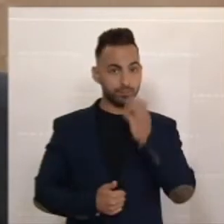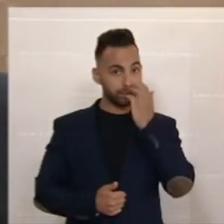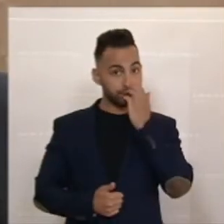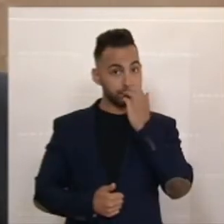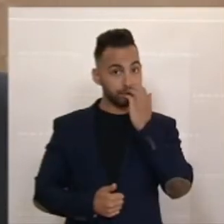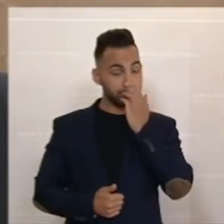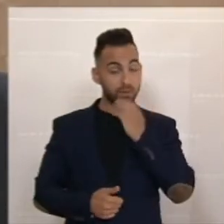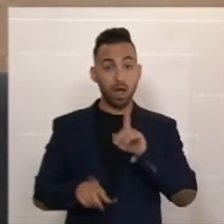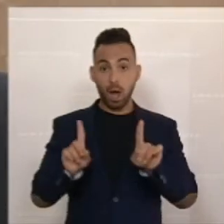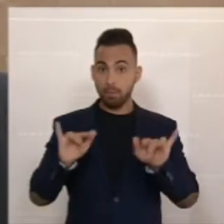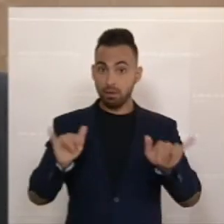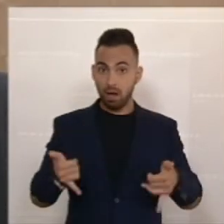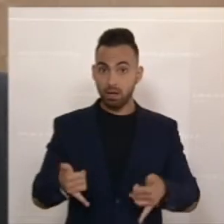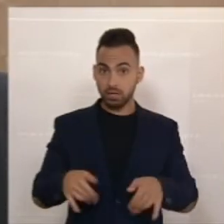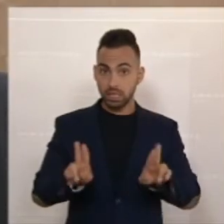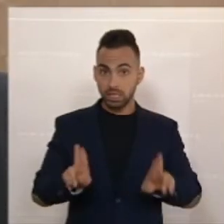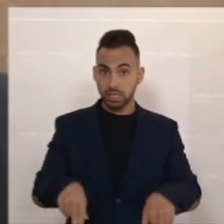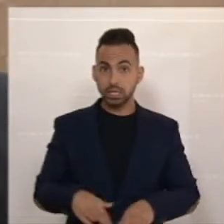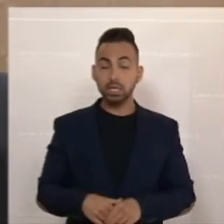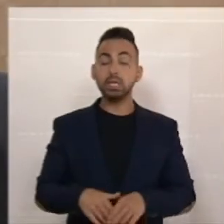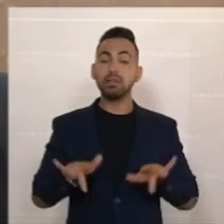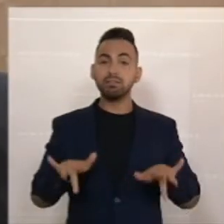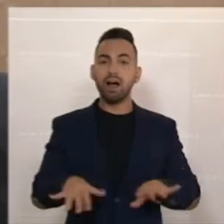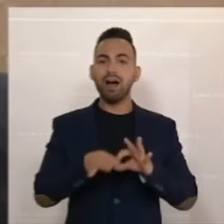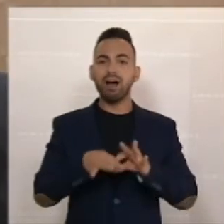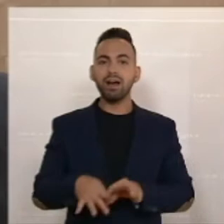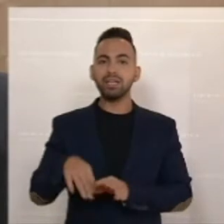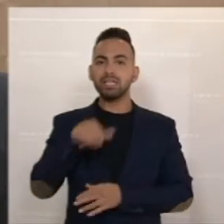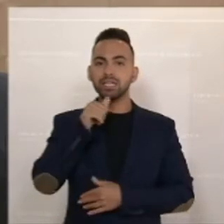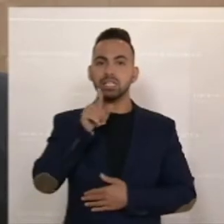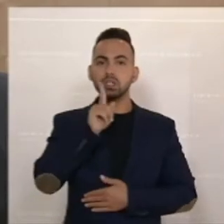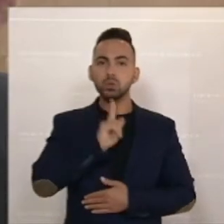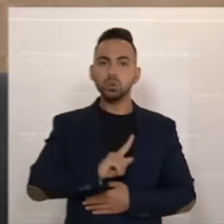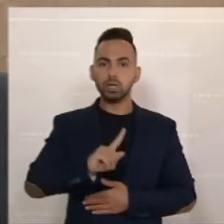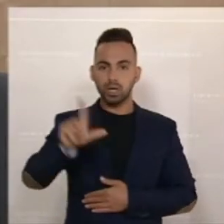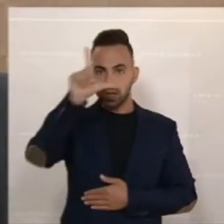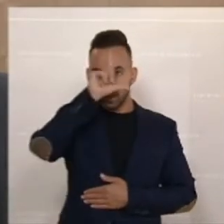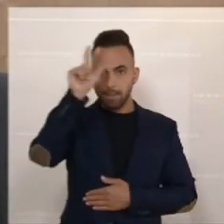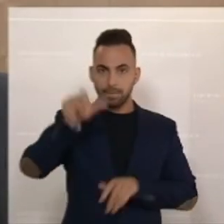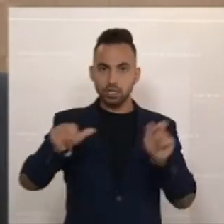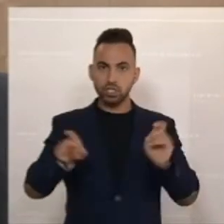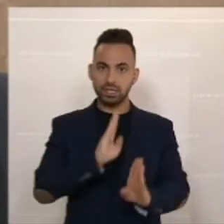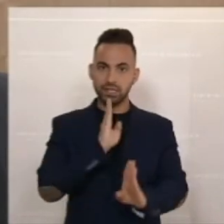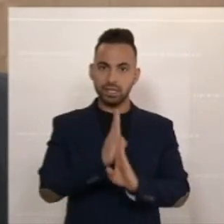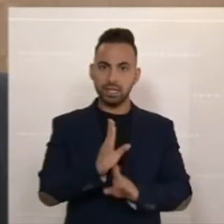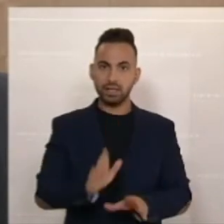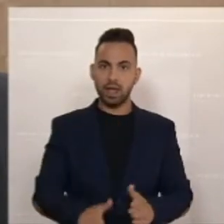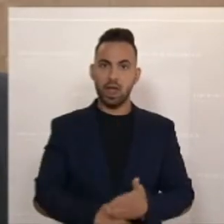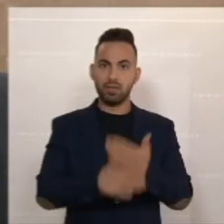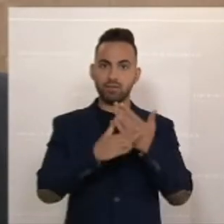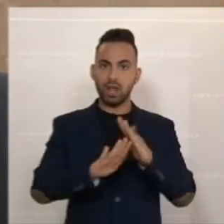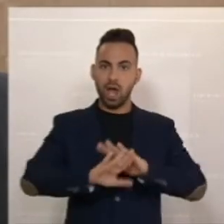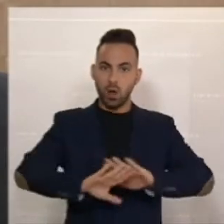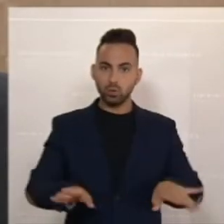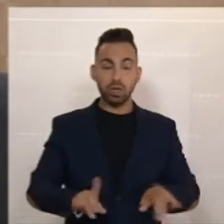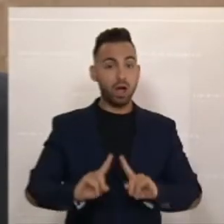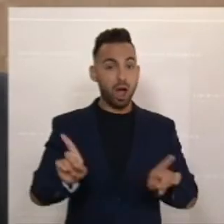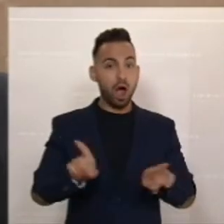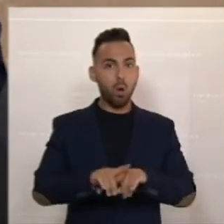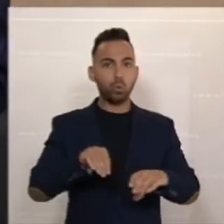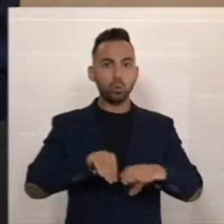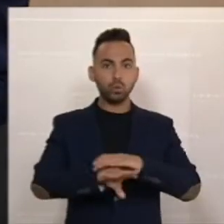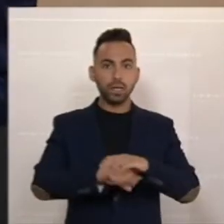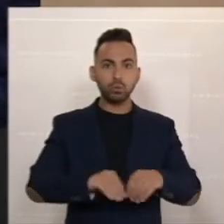Aber ja, Sie haben recht. Es geht nicht nur, den Menschen direkt zu helfen, sondern auch, dass Struktur, den Unternehmerinnen und